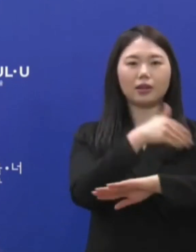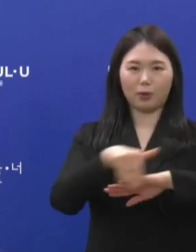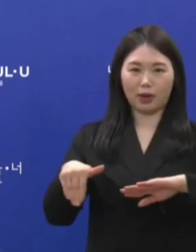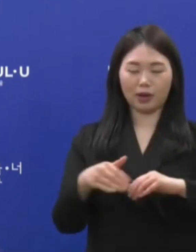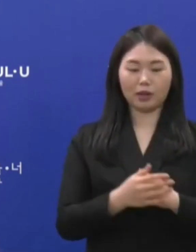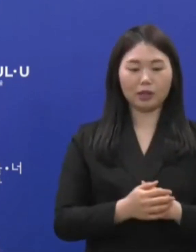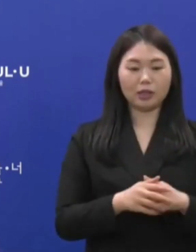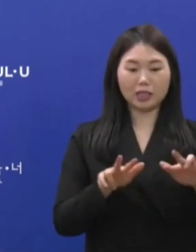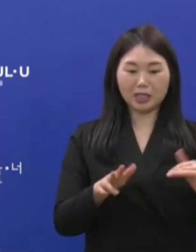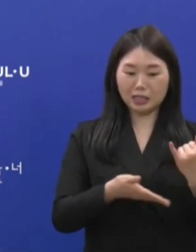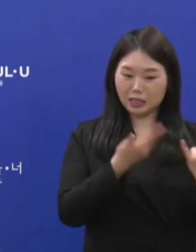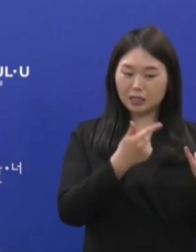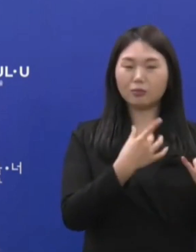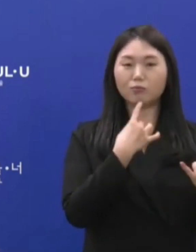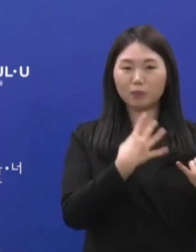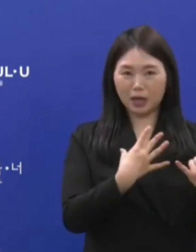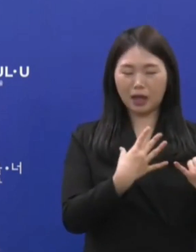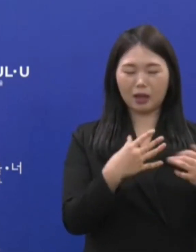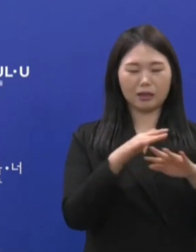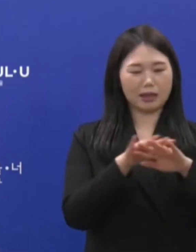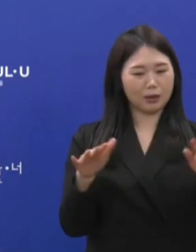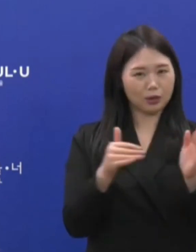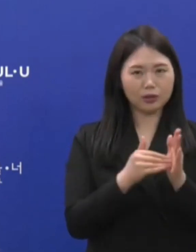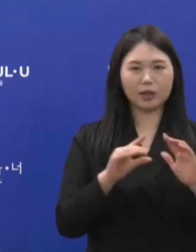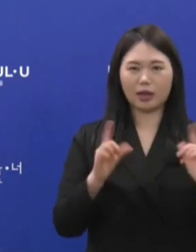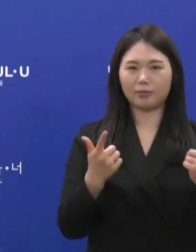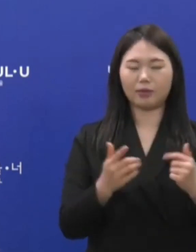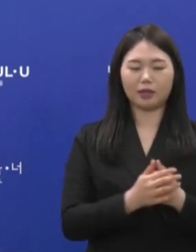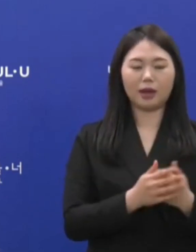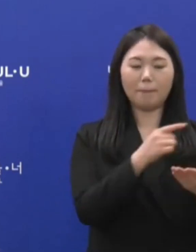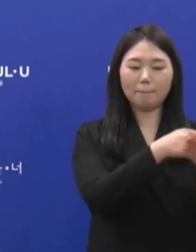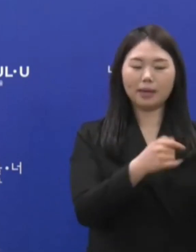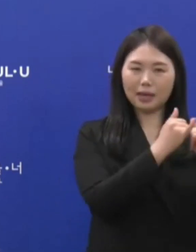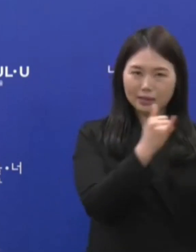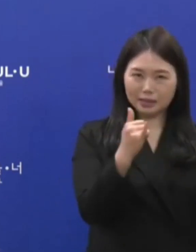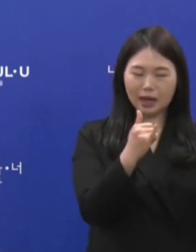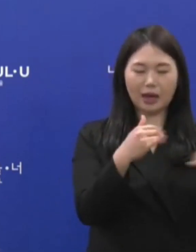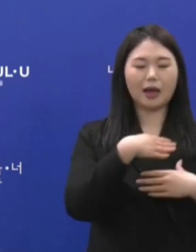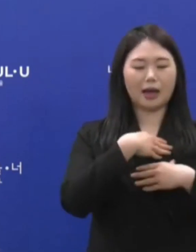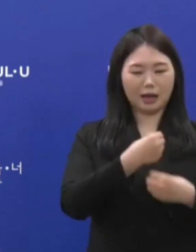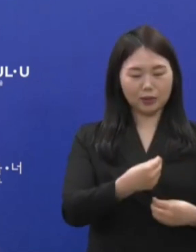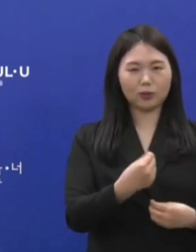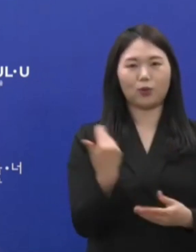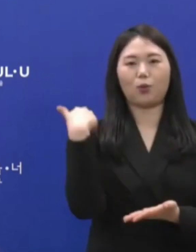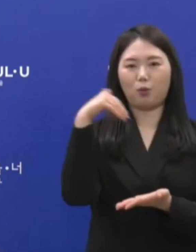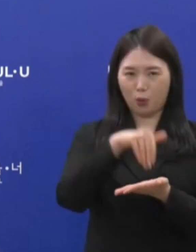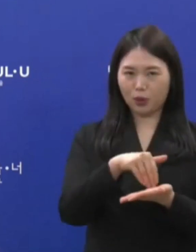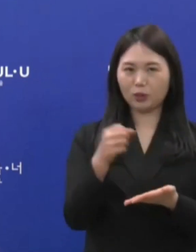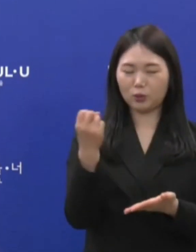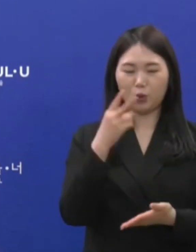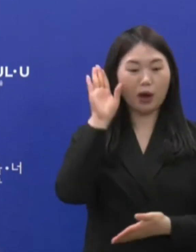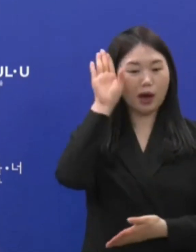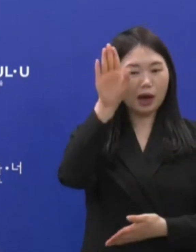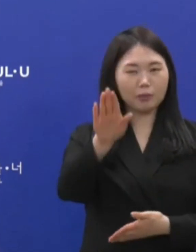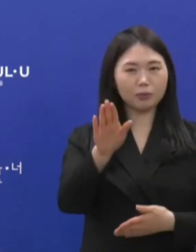것이 아닙니다. 피해자의 안정적인 일상 업무로의 복귀는 물론 우리 조직 내에서 다시는